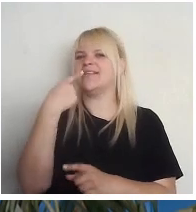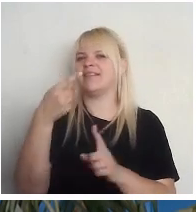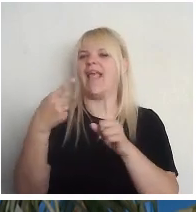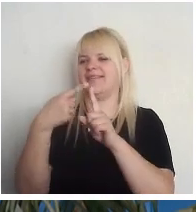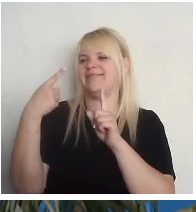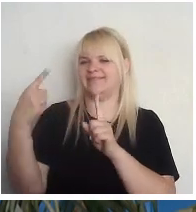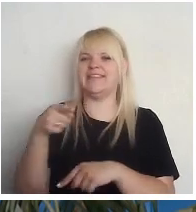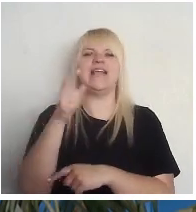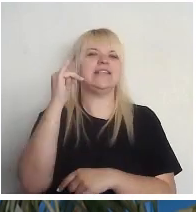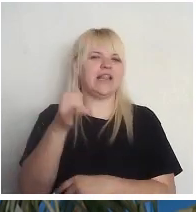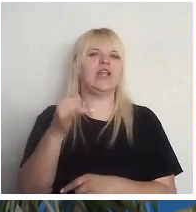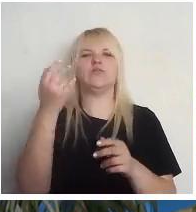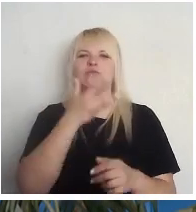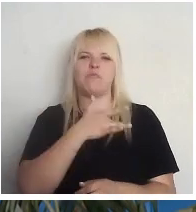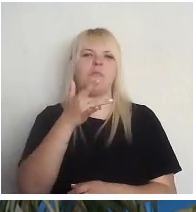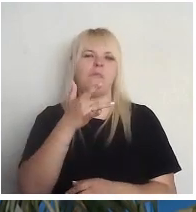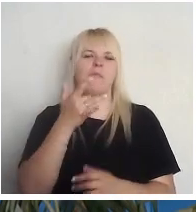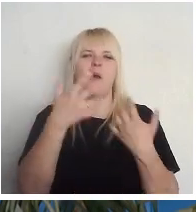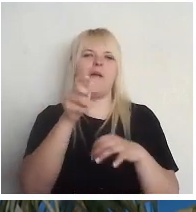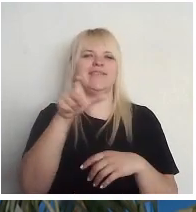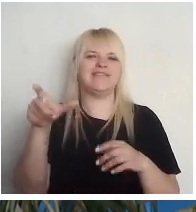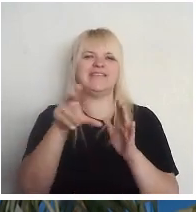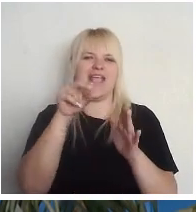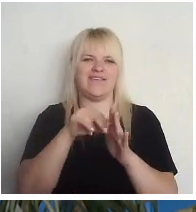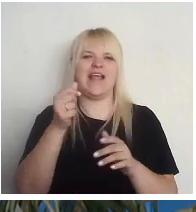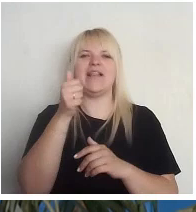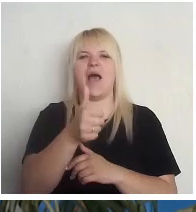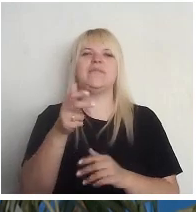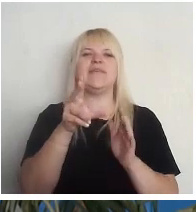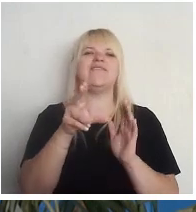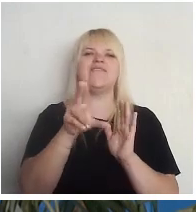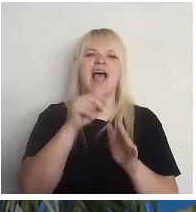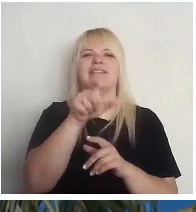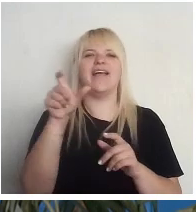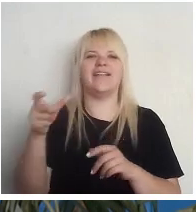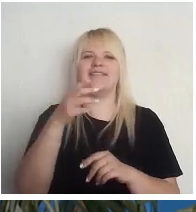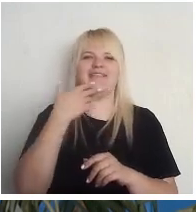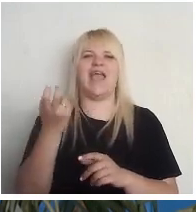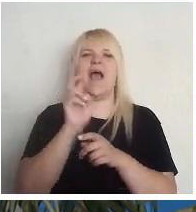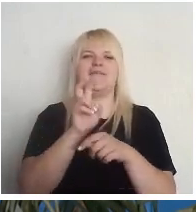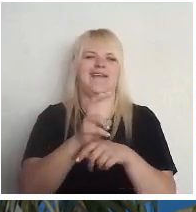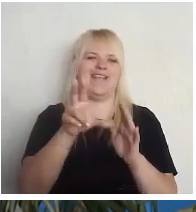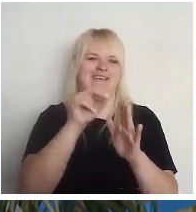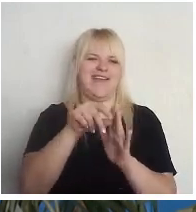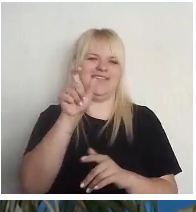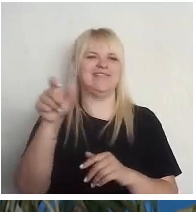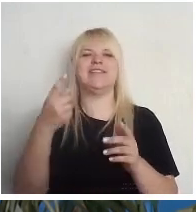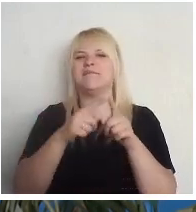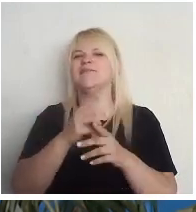politiķus ievēl labi vēlētāji, kur neaiziet uz vēlēšanām, tā kā ejiet noteikti vēlēt. Paldies.